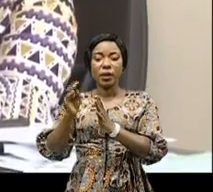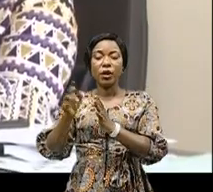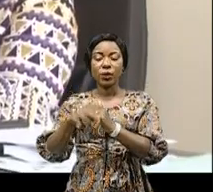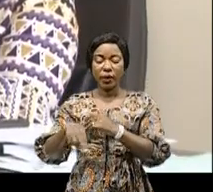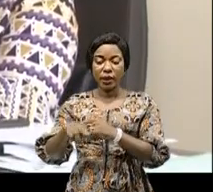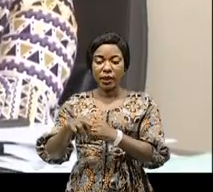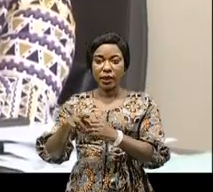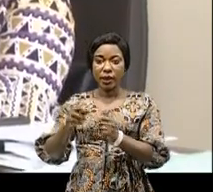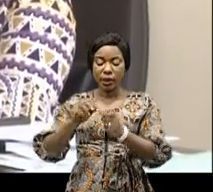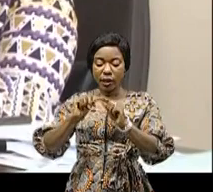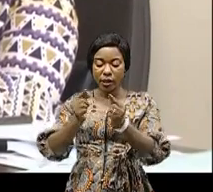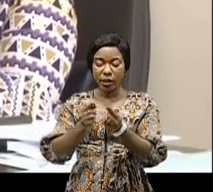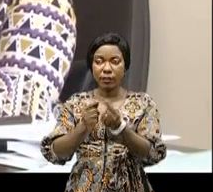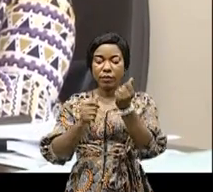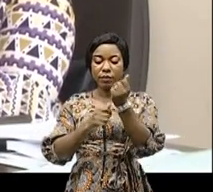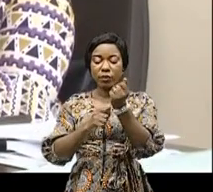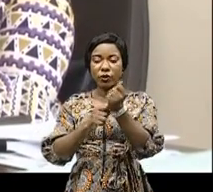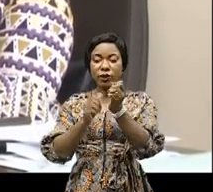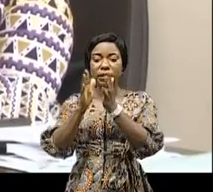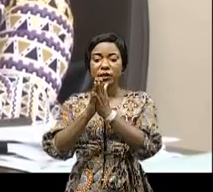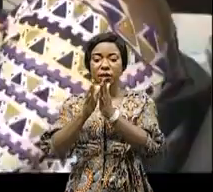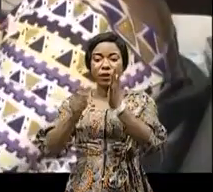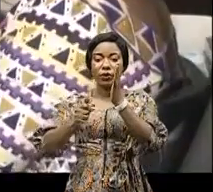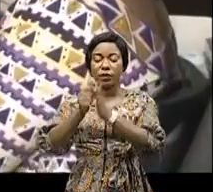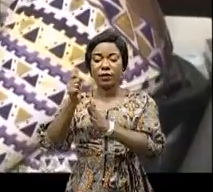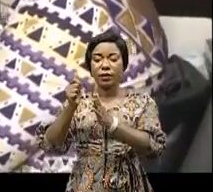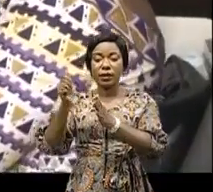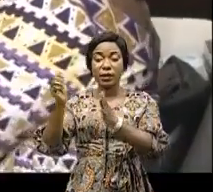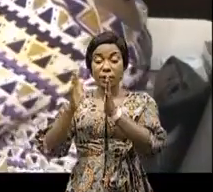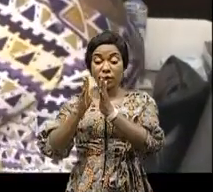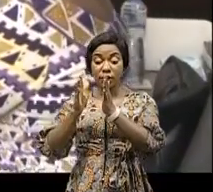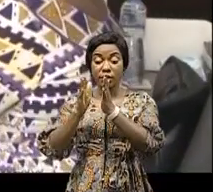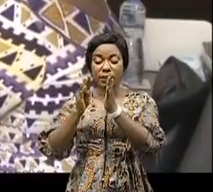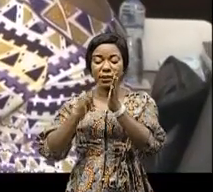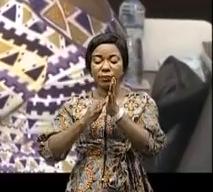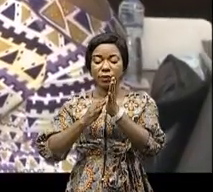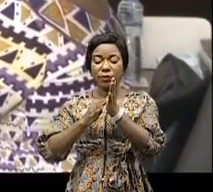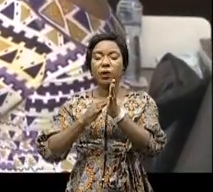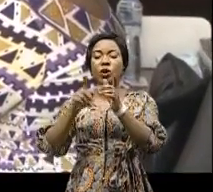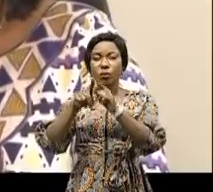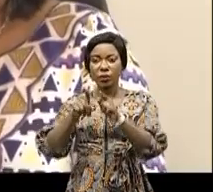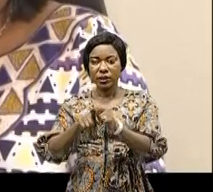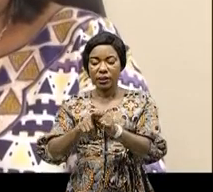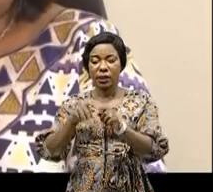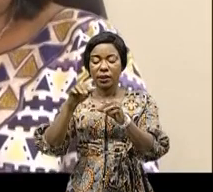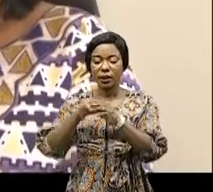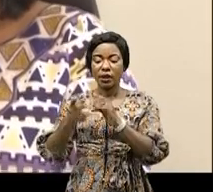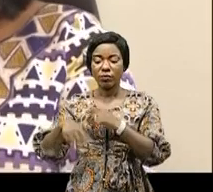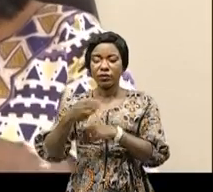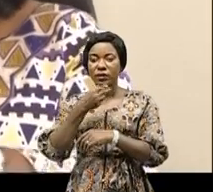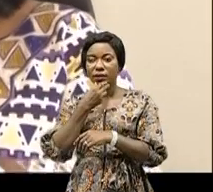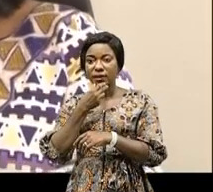délégation du 10 au 20 septembre dernier dans les provinces du Kassai oriental et du Kassai central.